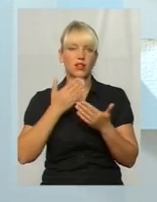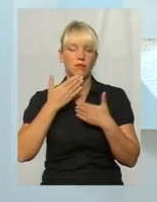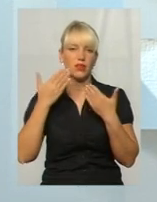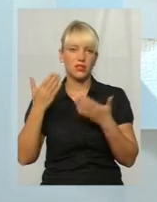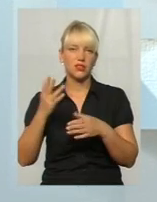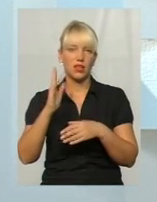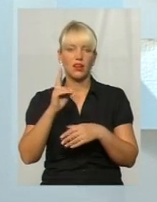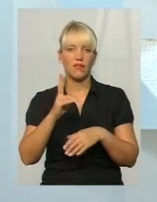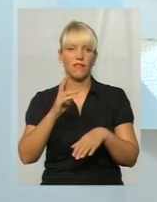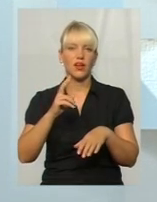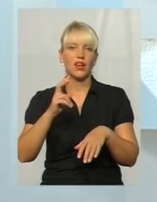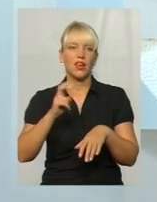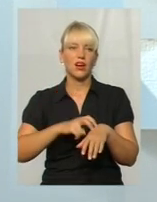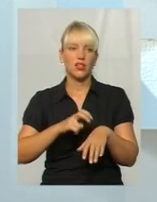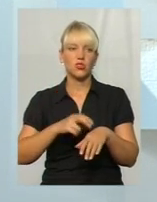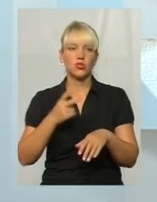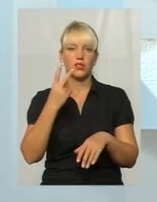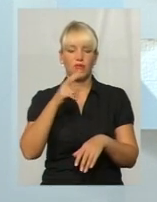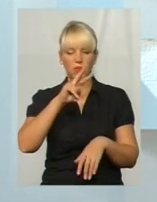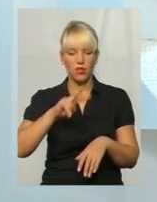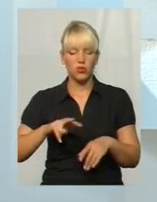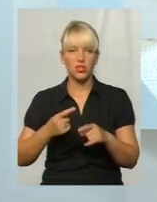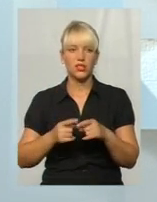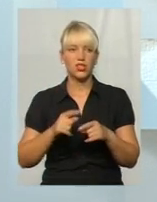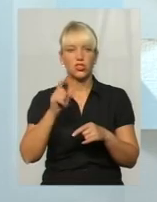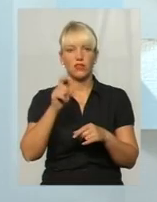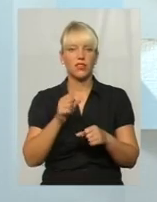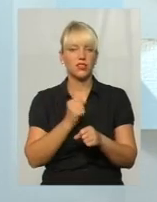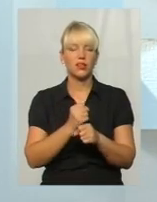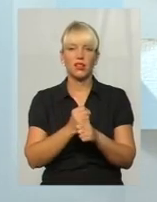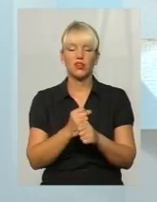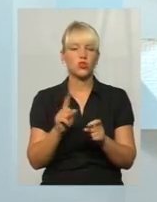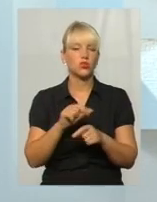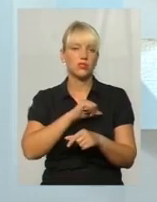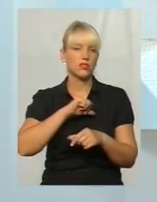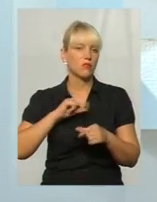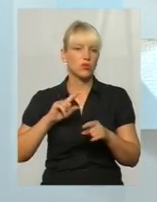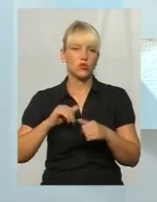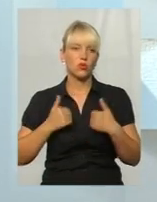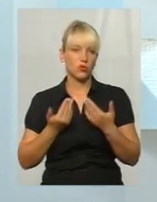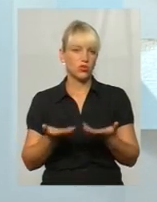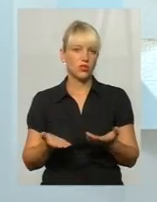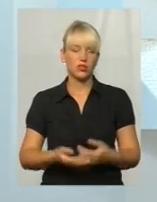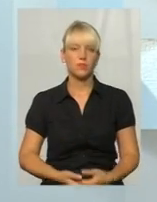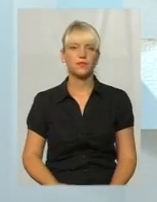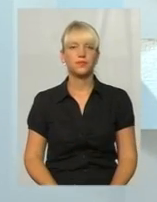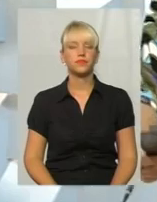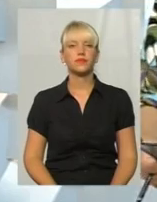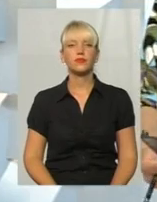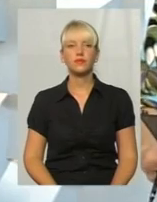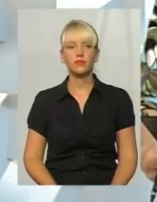Ми говоримо об цих двох полосочках, чоловік з цим робить те, що він посчитає нужним. Він сам кують своє щастя, так як ви сказали.